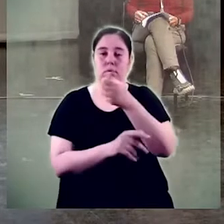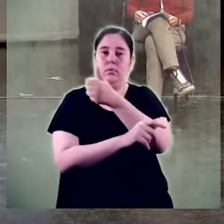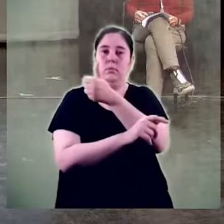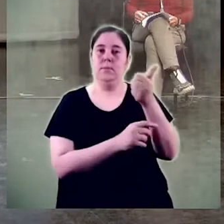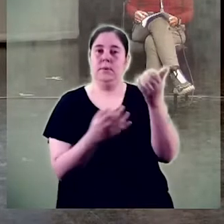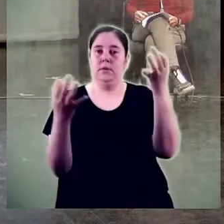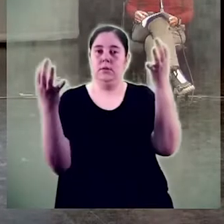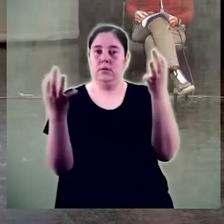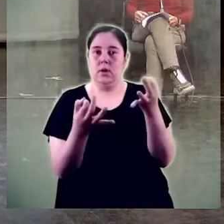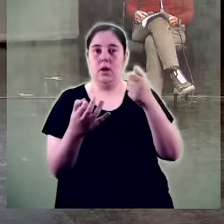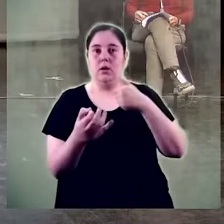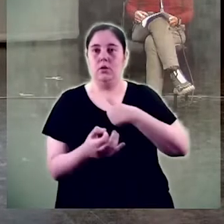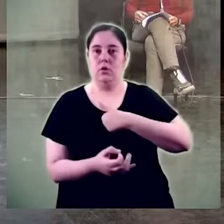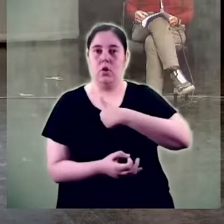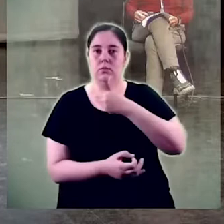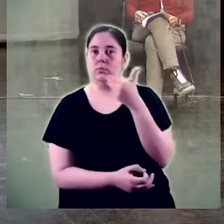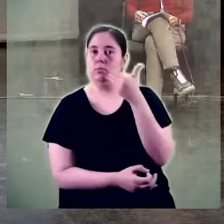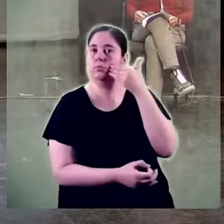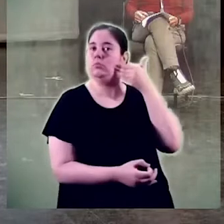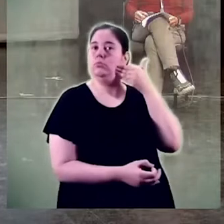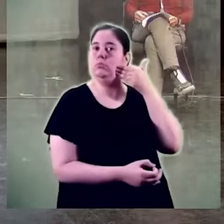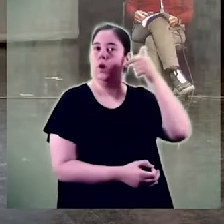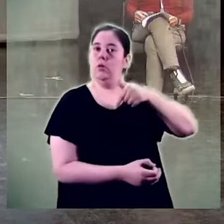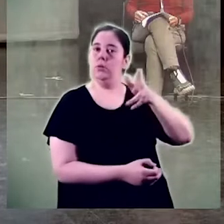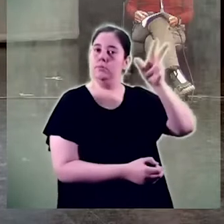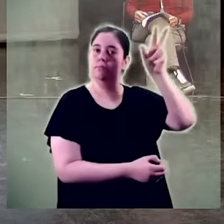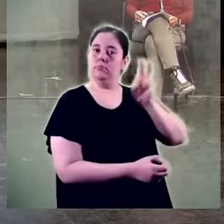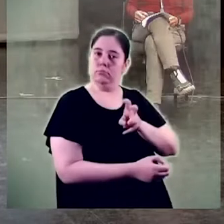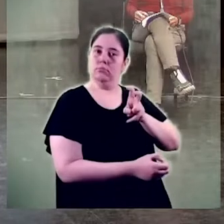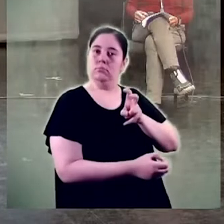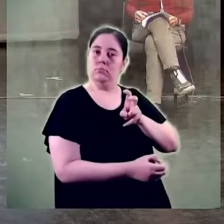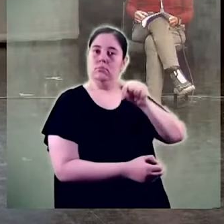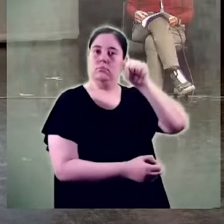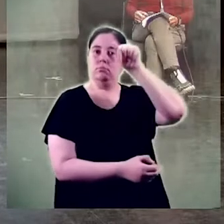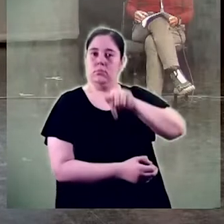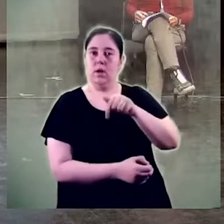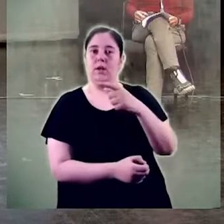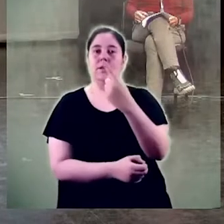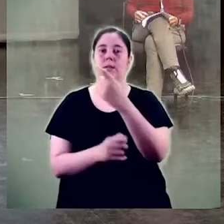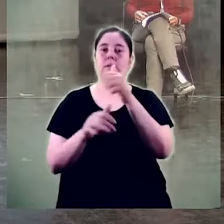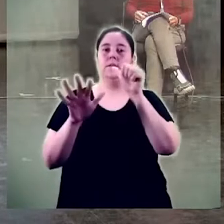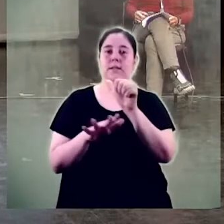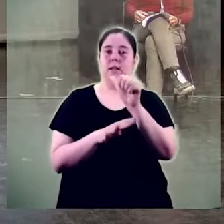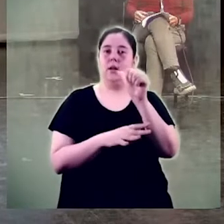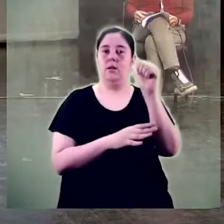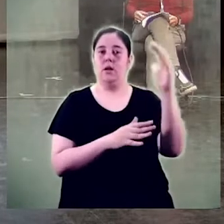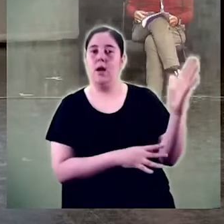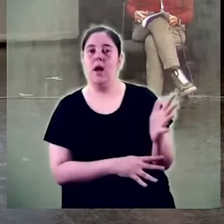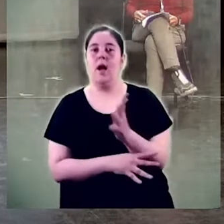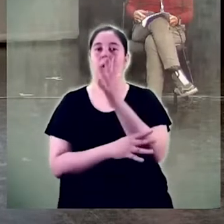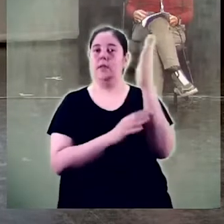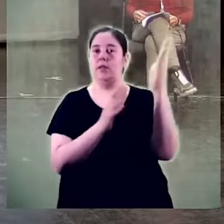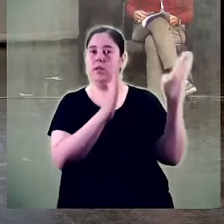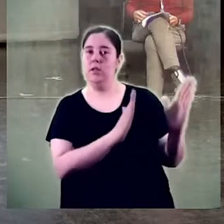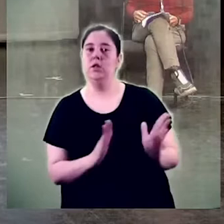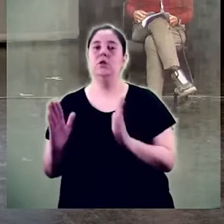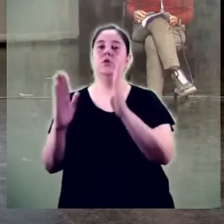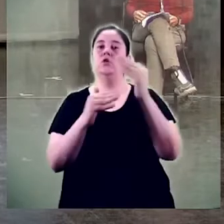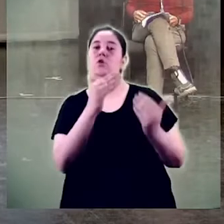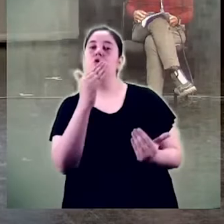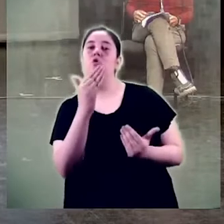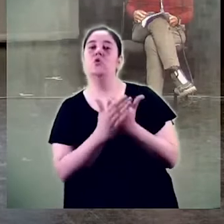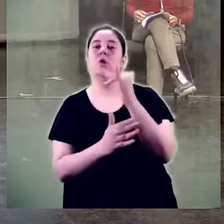estar avui aquí, en aquesta setzena edició de la Jornada Institucional en commemoració